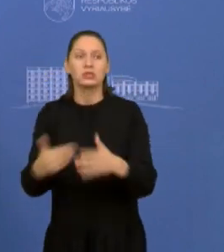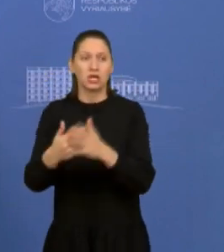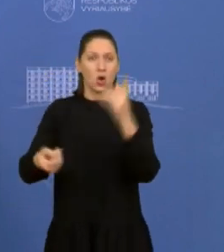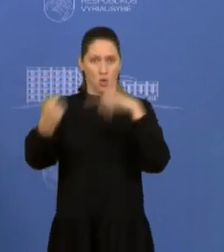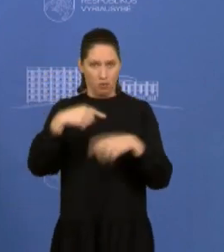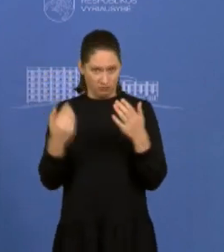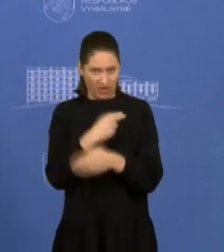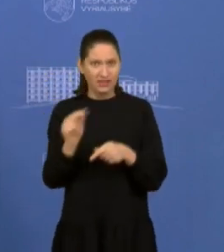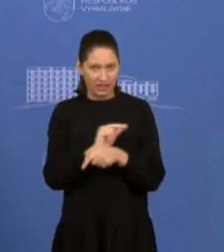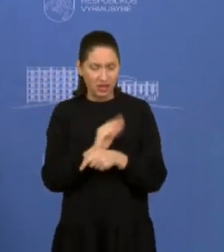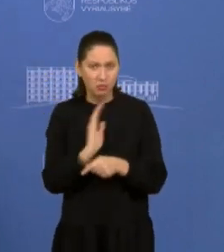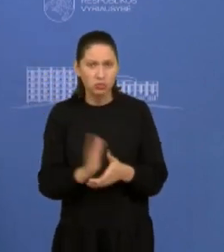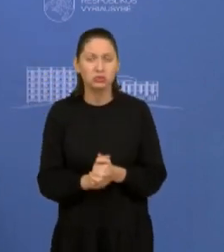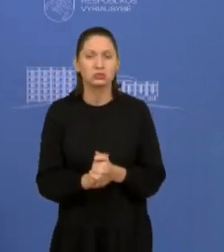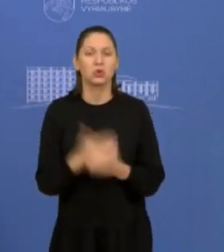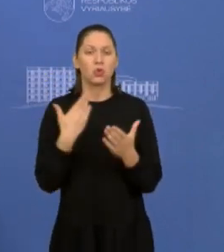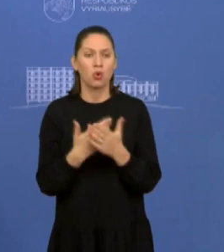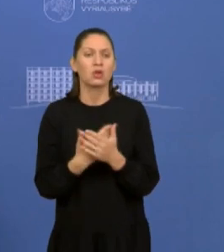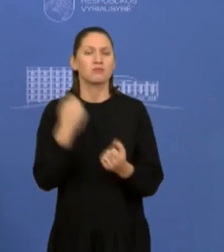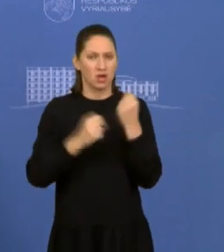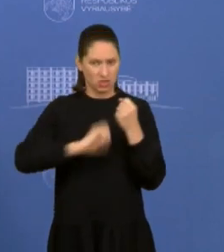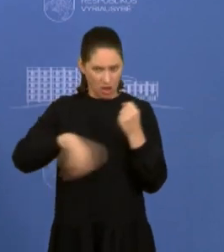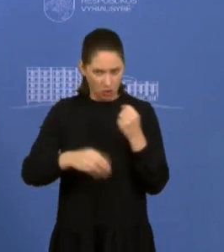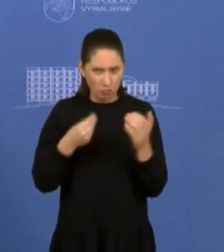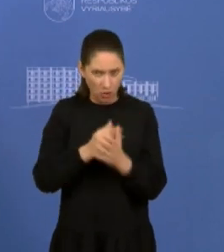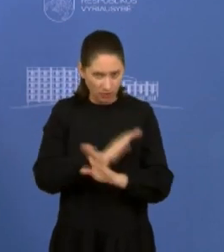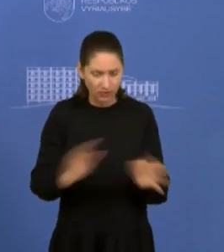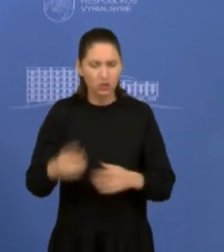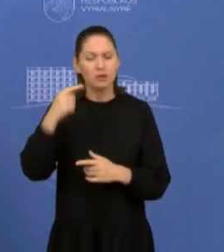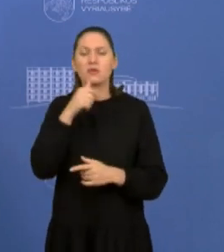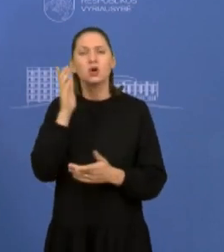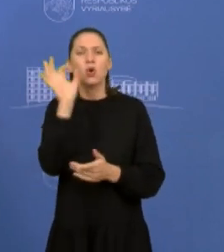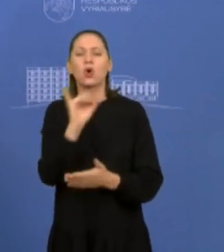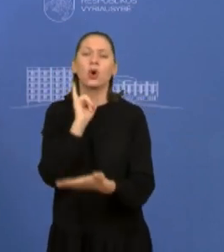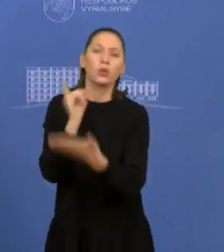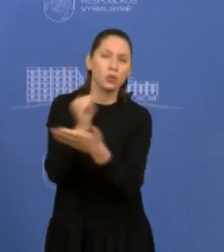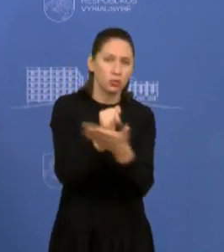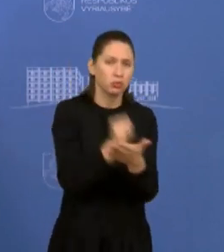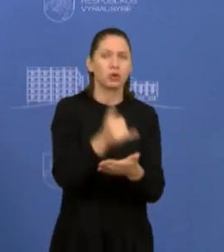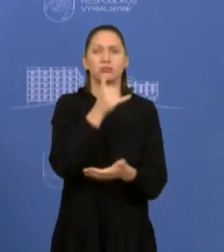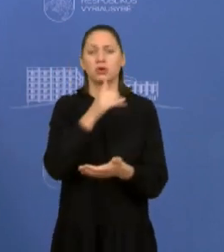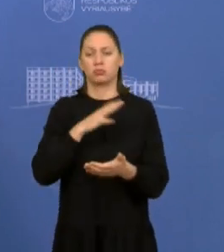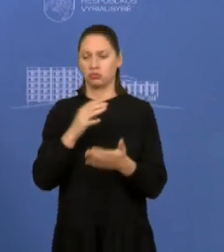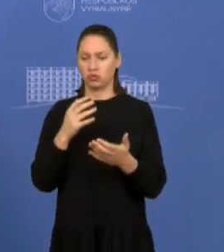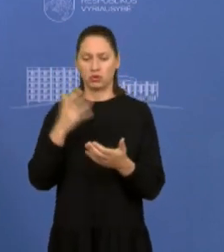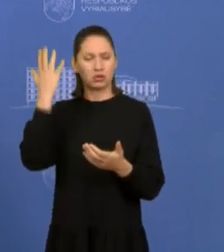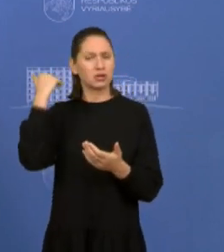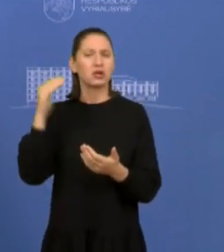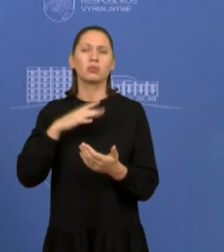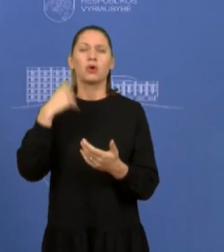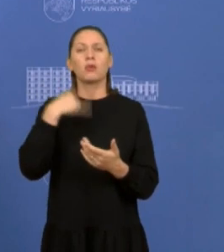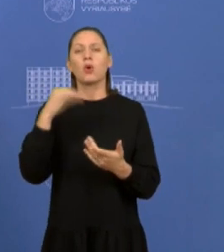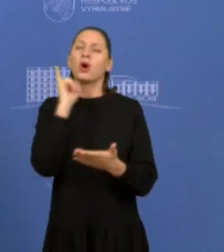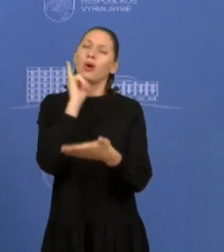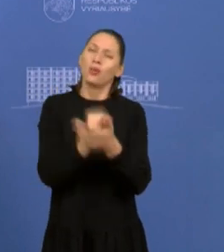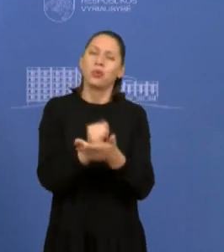mokestis jau irgi šiek tiek koregavosi nuo pirminių siūlymų, ir ar į tas lengvatas, kurios buvo siūdomas, galbūt, iš šiandien, ar ne, tam tikrų